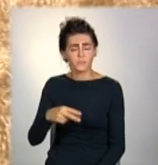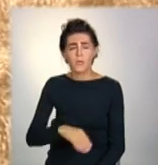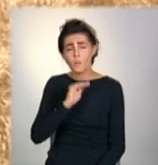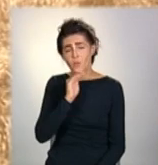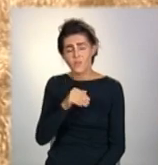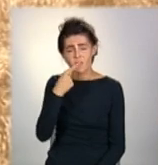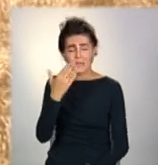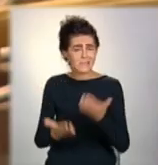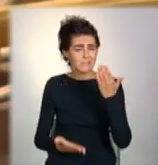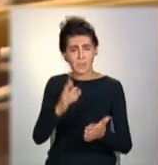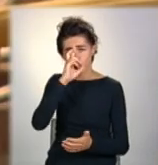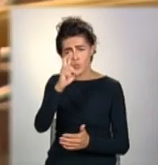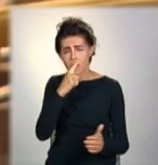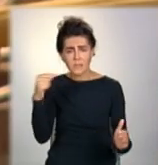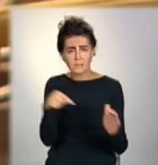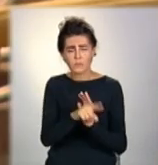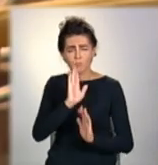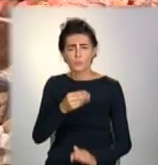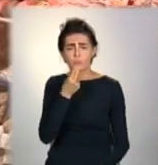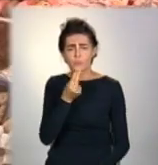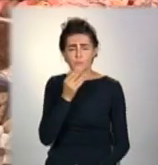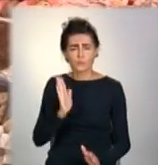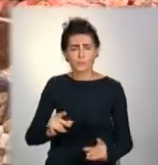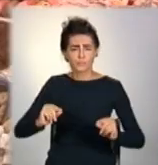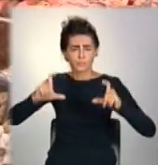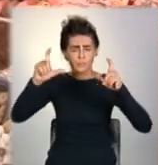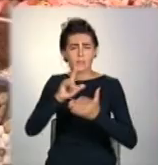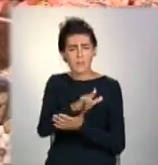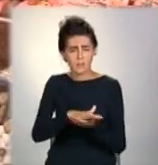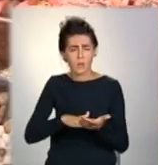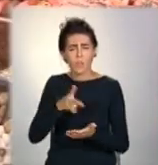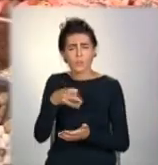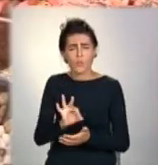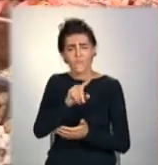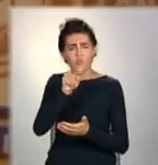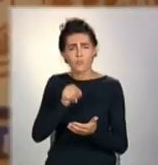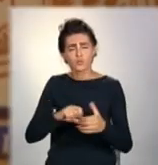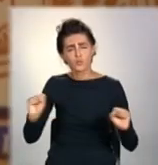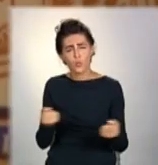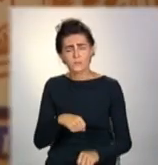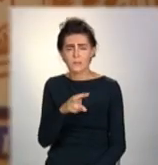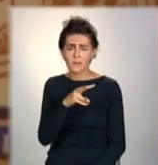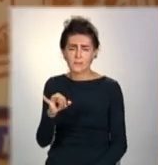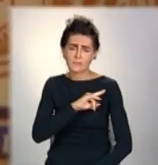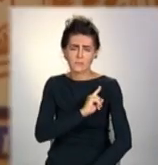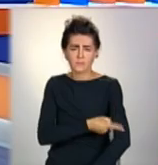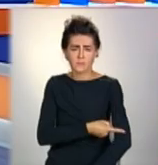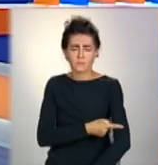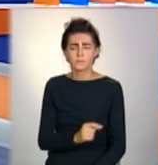кажуть, якщо держава не втрутиться, то їжа дорожчатиме і далі. Питання тільки, як швидко і як сильно.